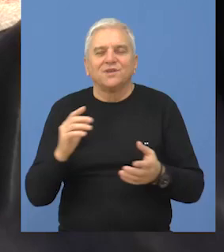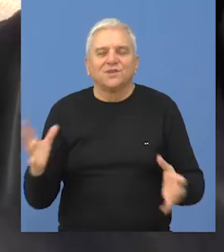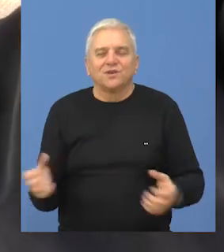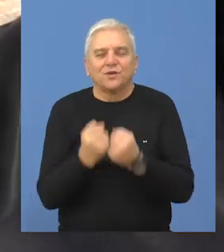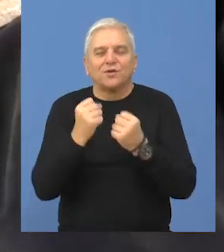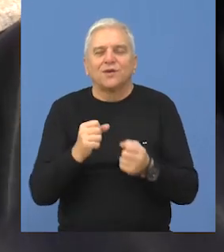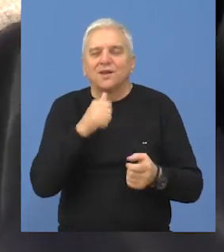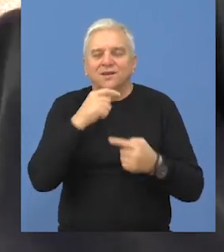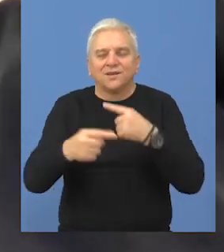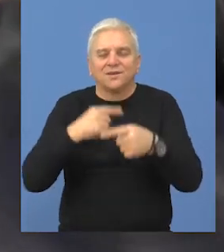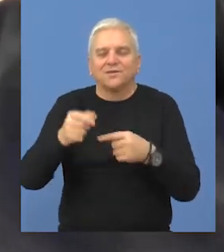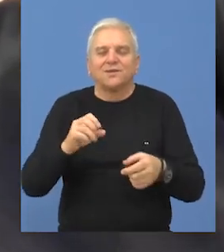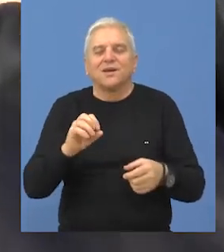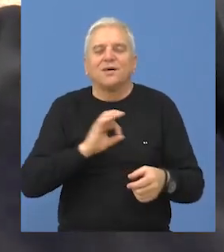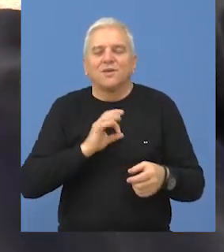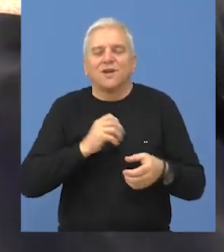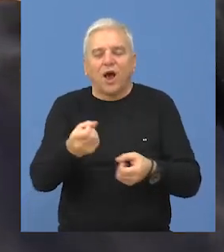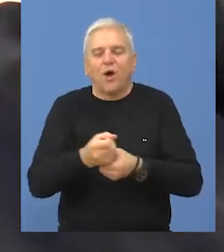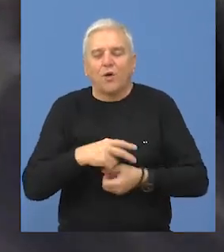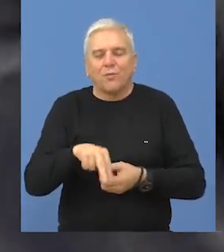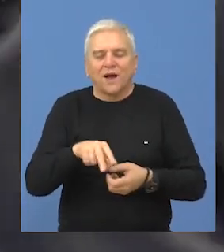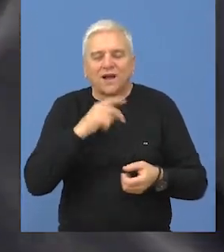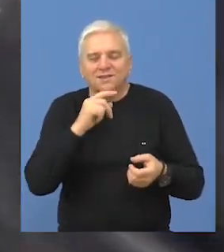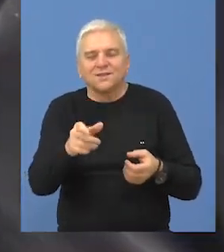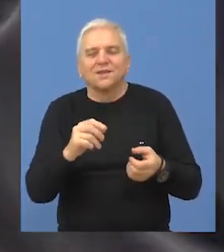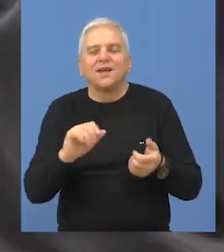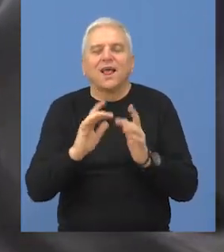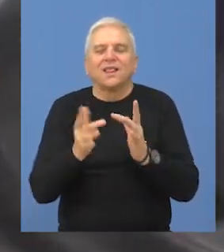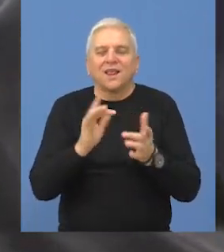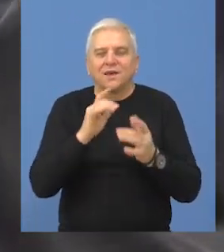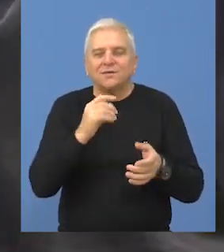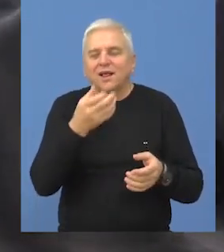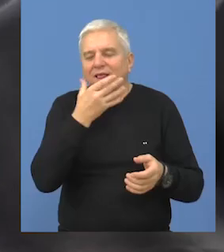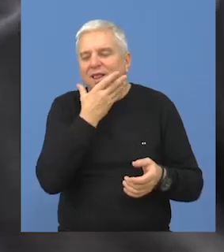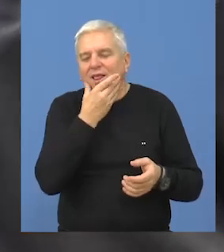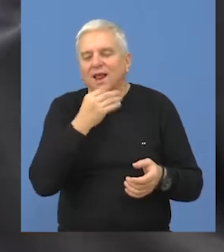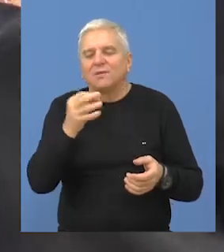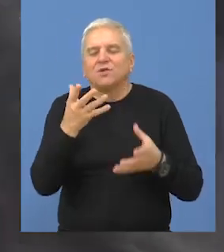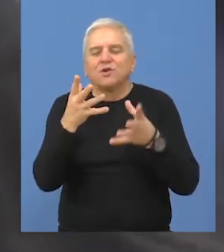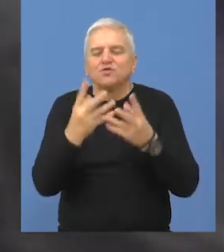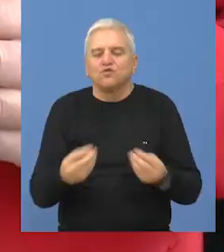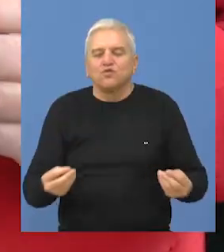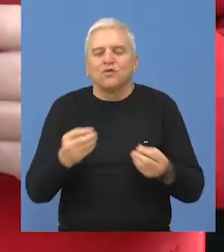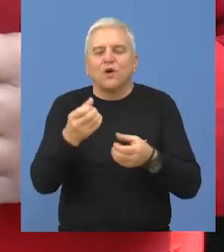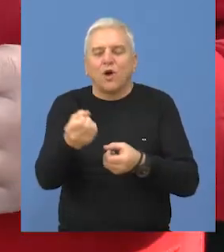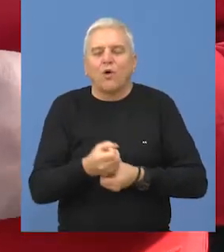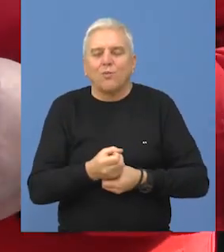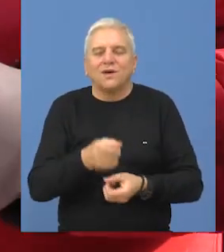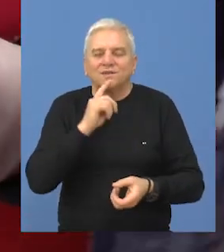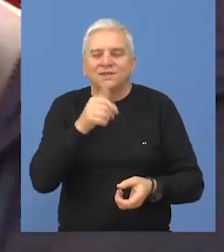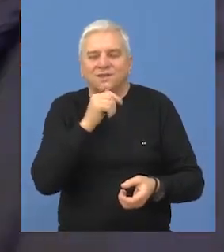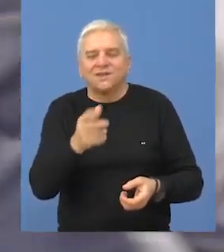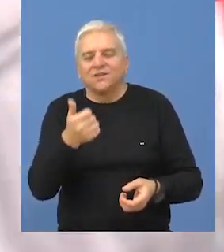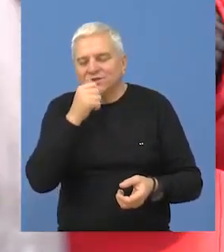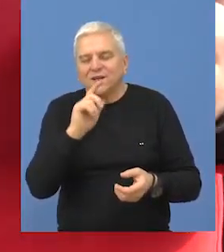biće održana tradicionalna večajska kobasici jada, odnosno takmičenje u najlepšoj suvoj kobasici, a ono što je